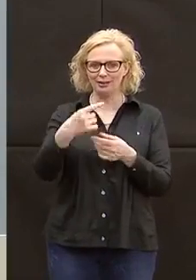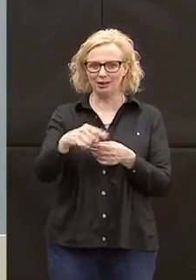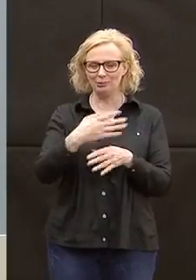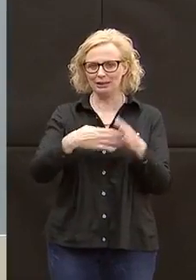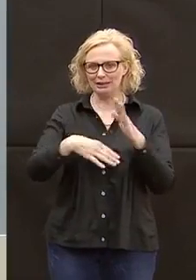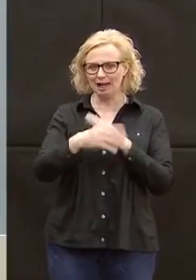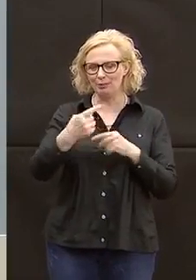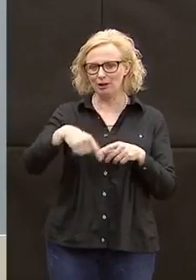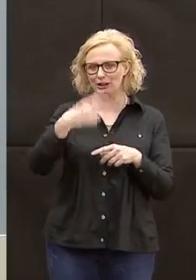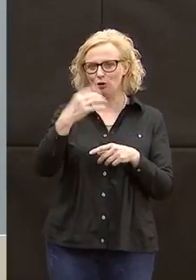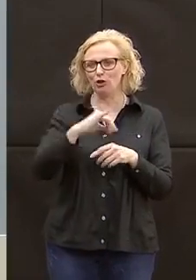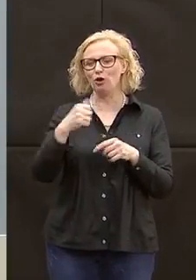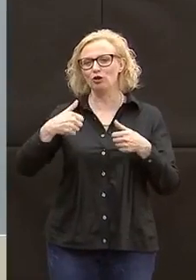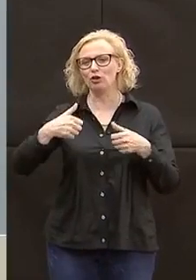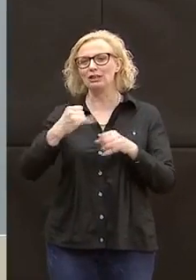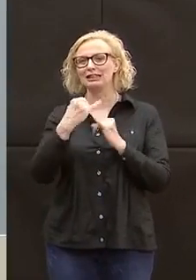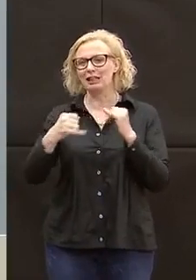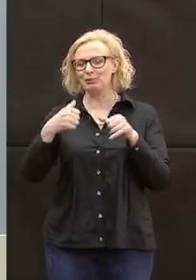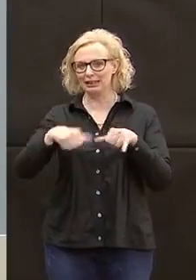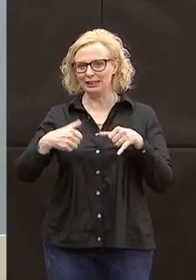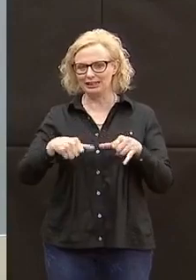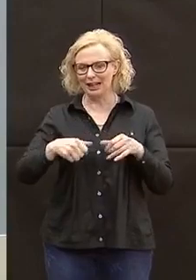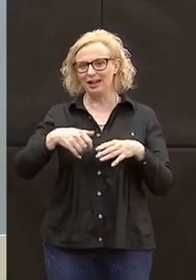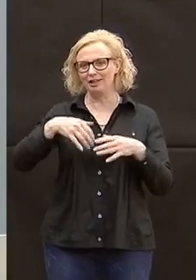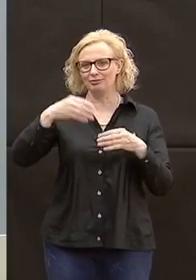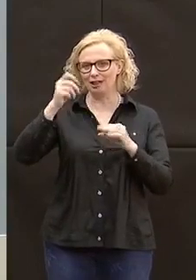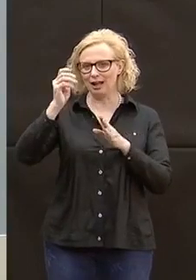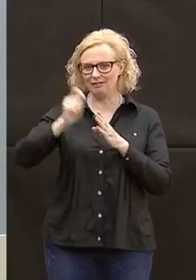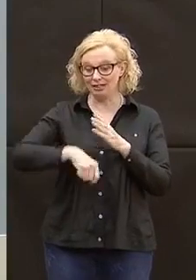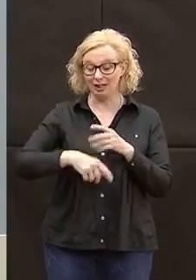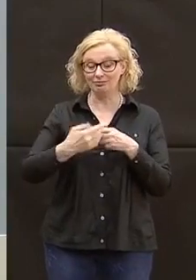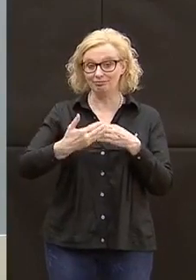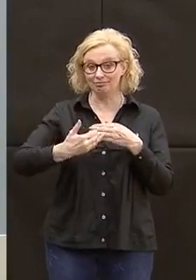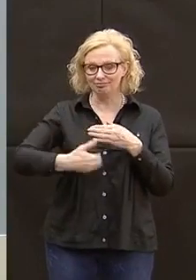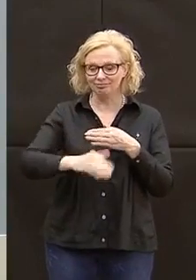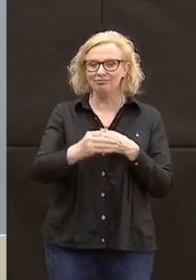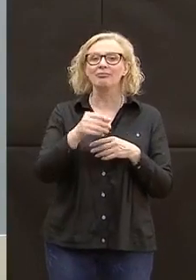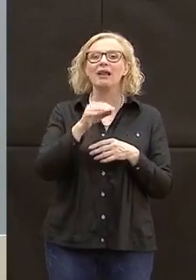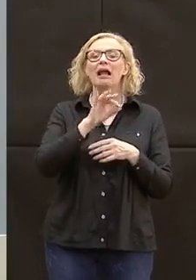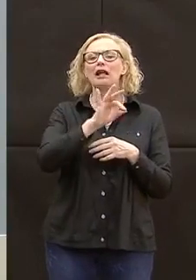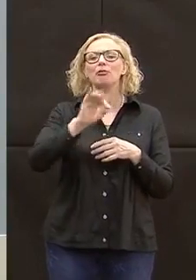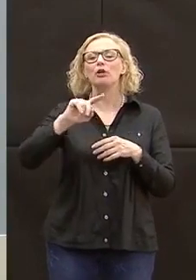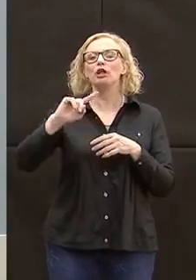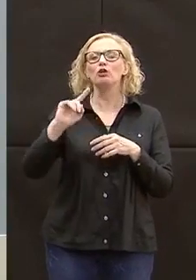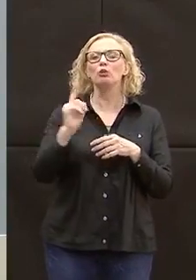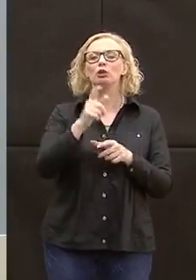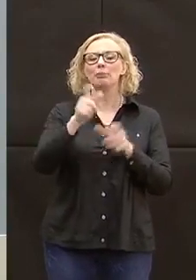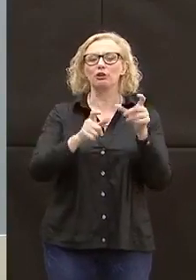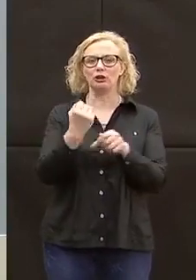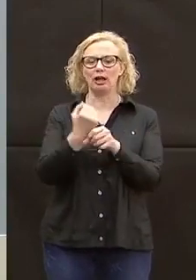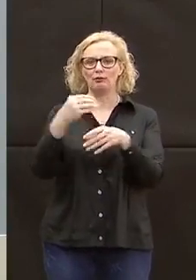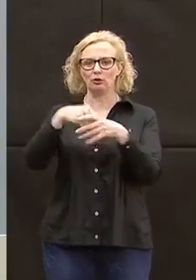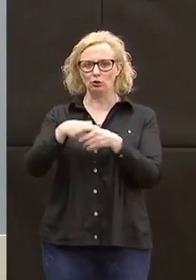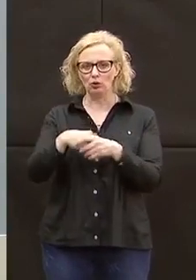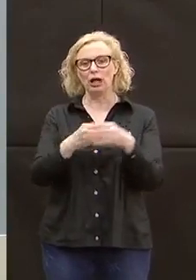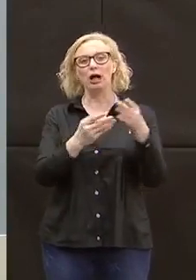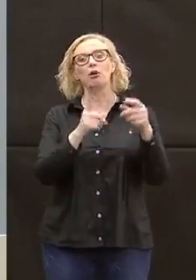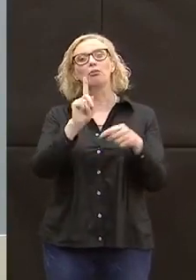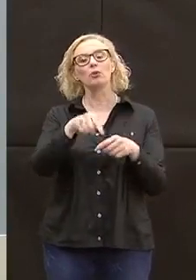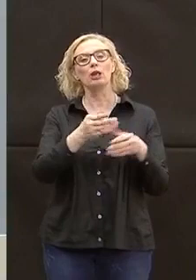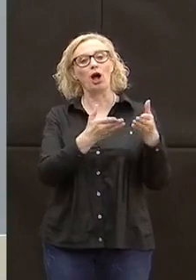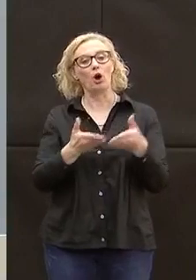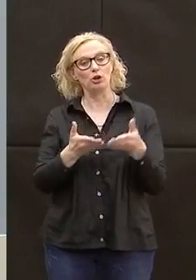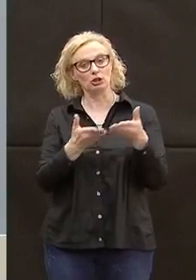disabili diurni e semiresidenziali. I tamponi verranno effettuati a tutti gli operatori e a tutti gli ospiti.